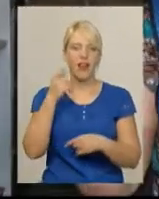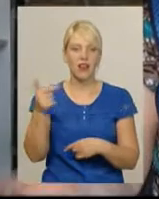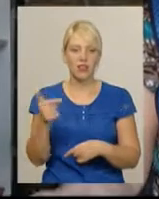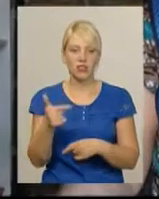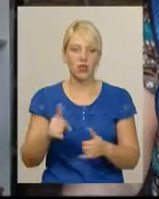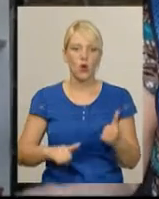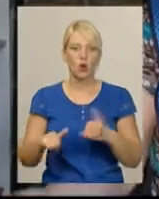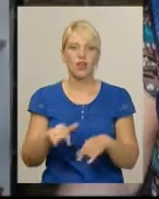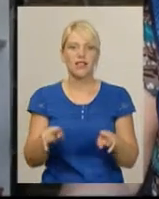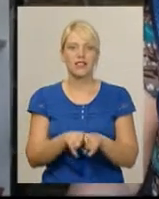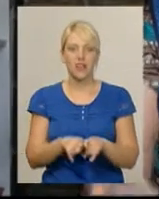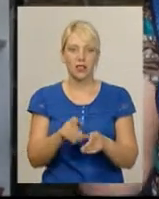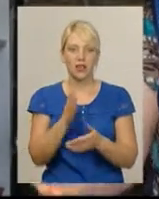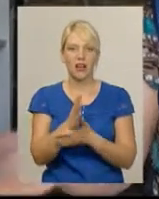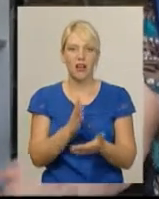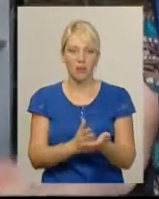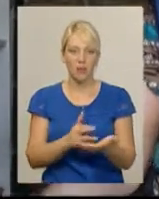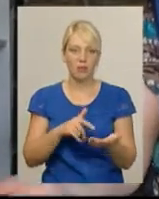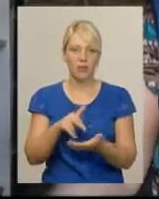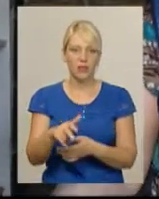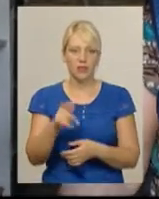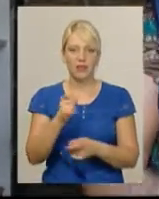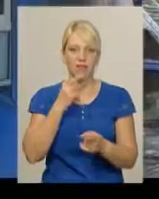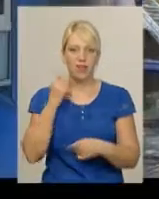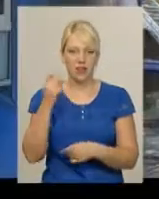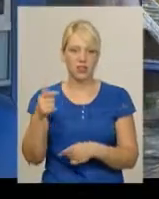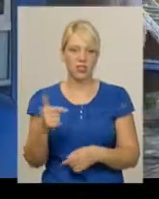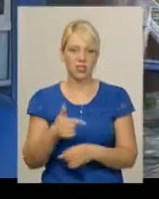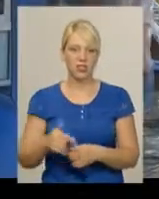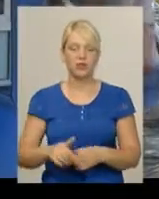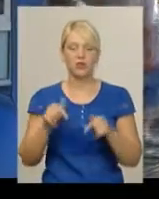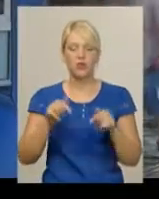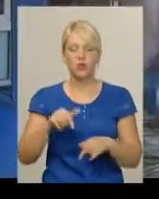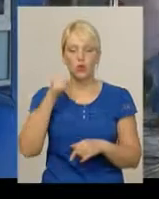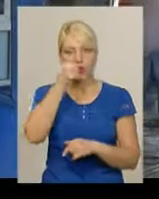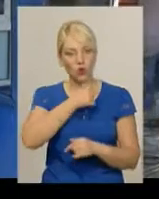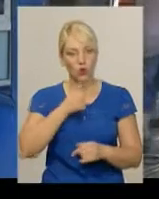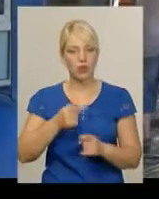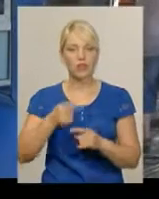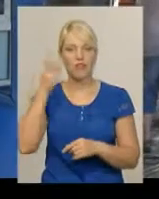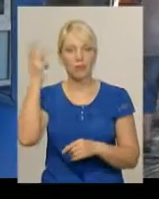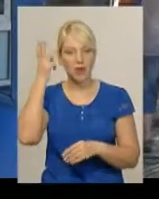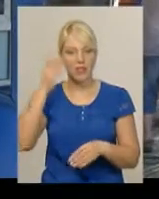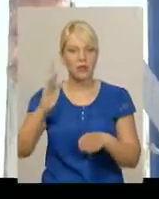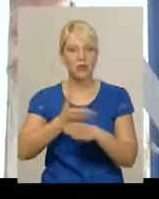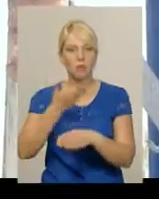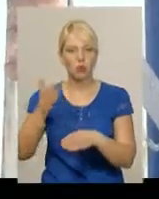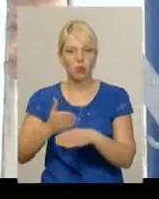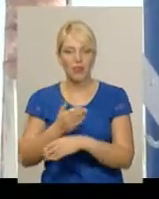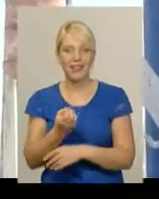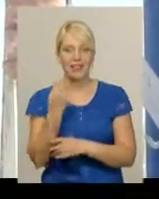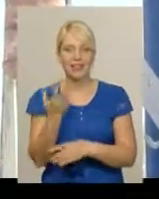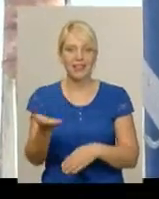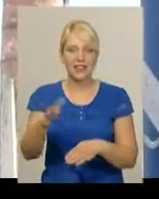з такою випічкою, хлібом підемо? Ми же Дальні Гречани. Цьогоріч у Хмельницькому демонтували 13 тимчасових споруд,